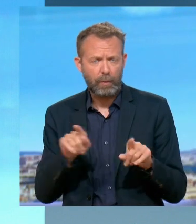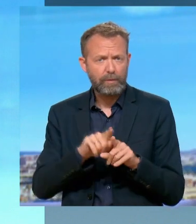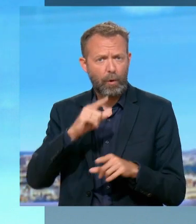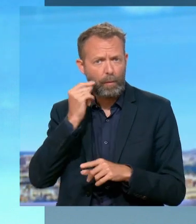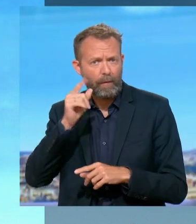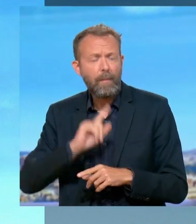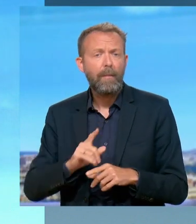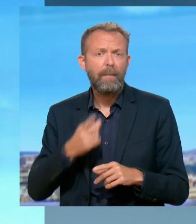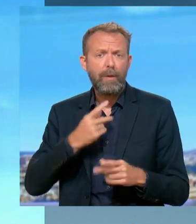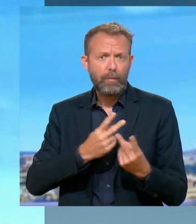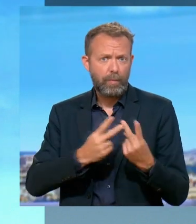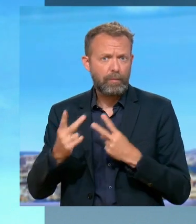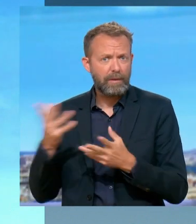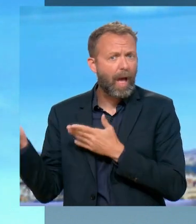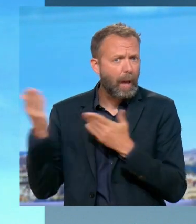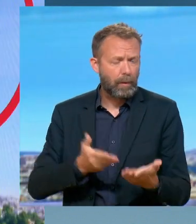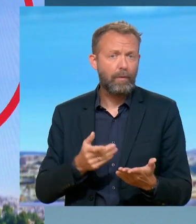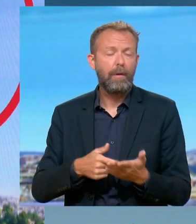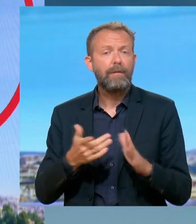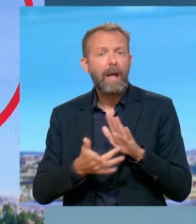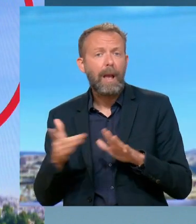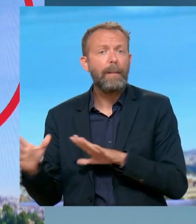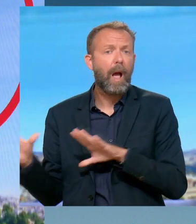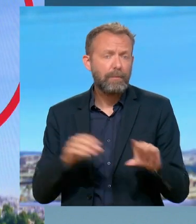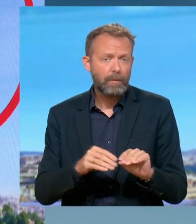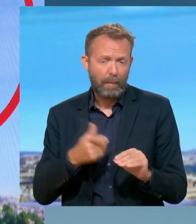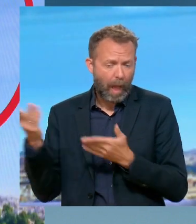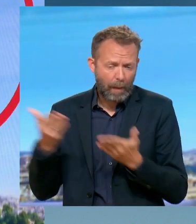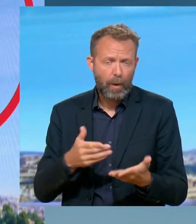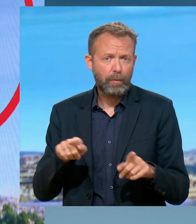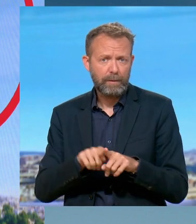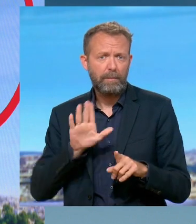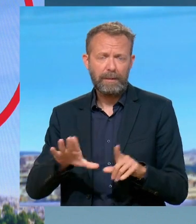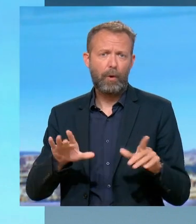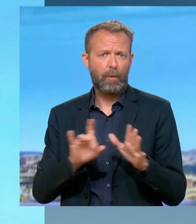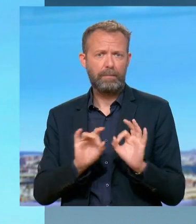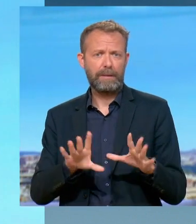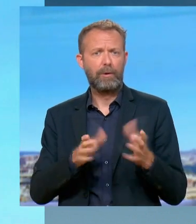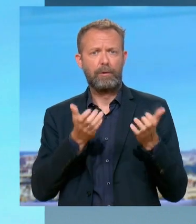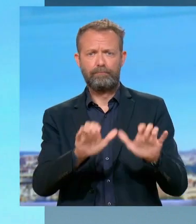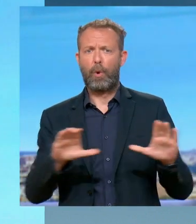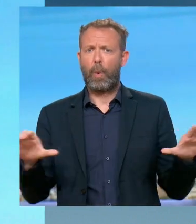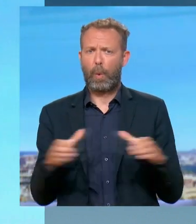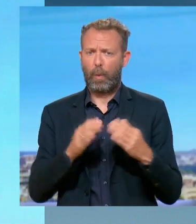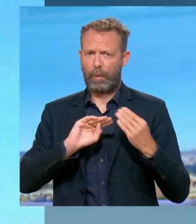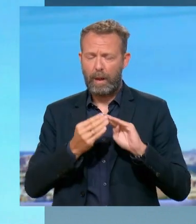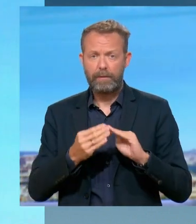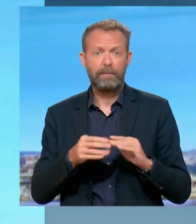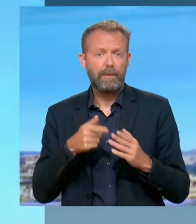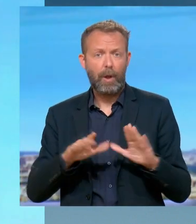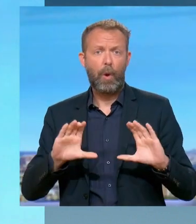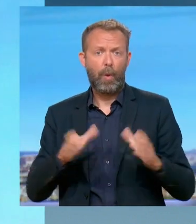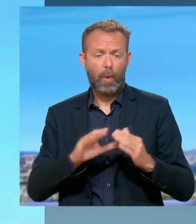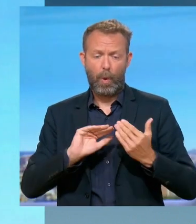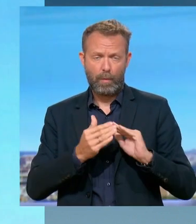importé. On le voit bien, c'est importé. ce ne sont pas des immigrés pour le coup. Il importe une certaine forme de communautarisme. Le communautarisme importe un repli